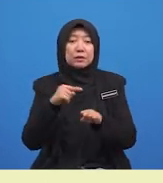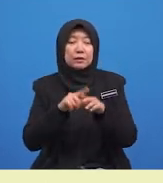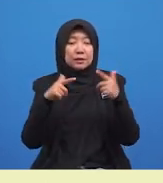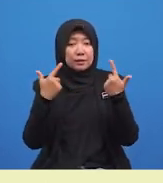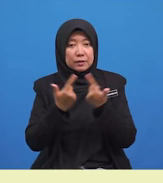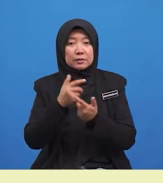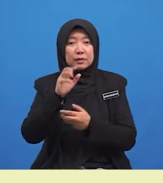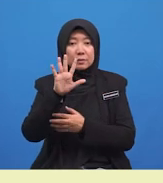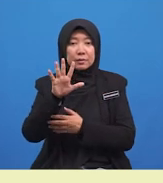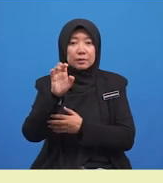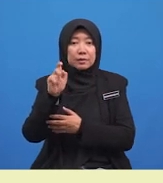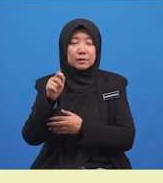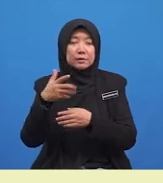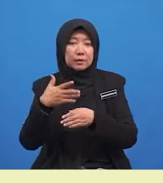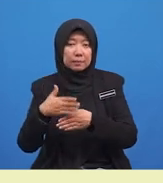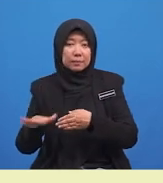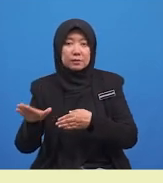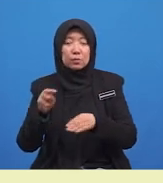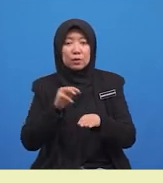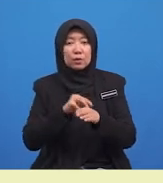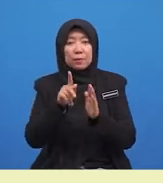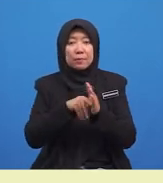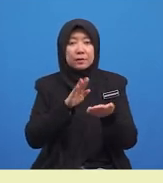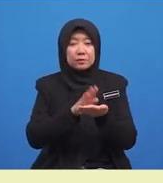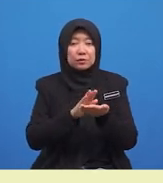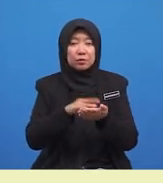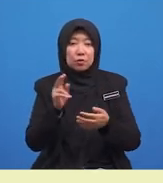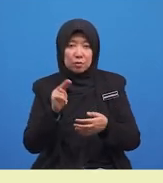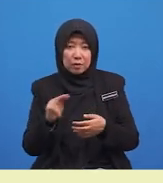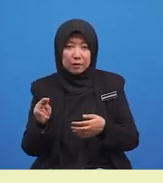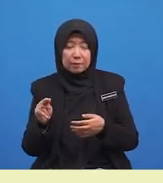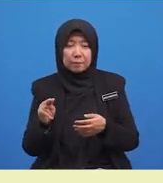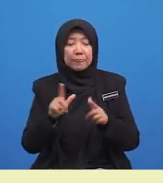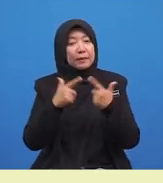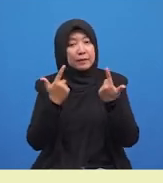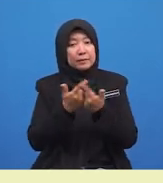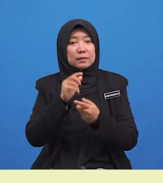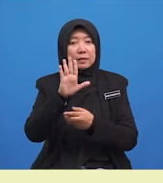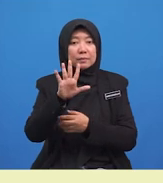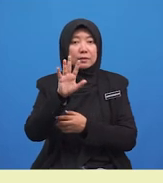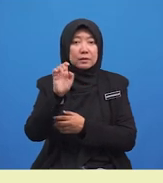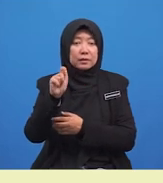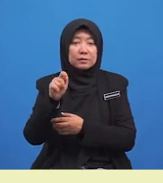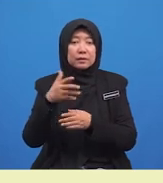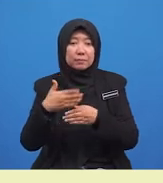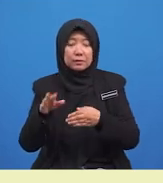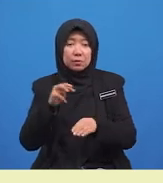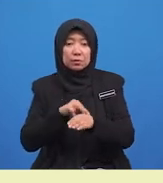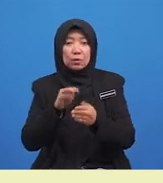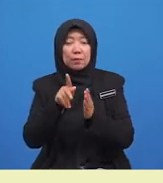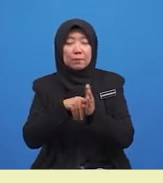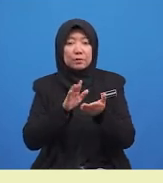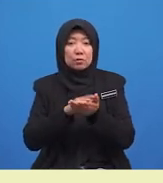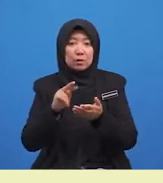persekolahan. Di kelas 5 ilik selepas waktu persekolahan merupakan